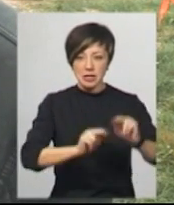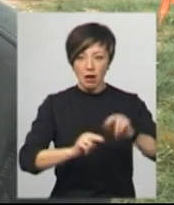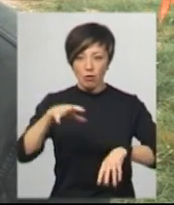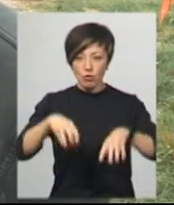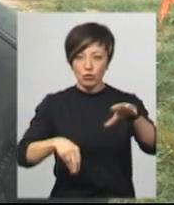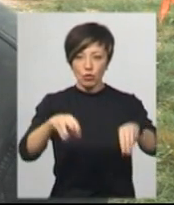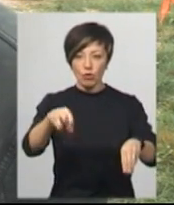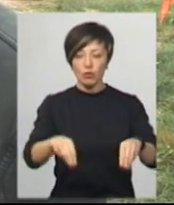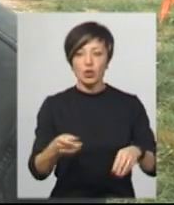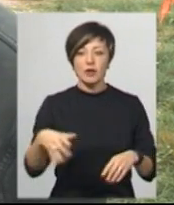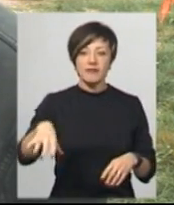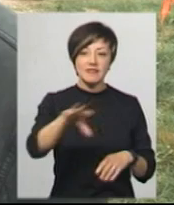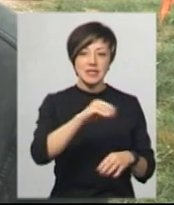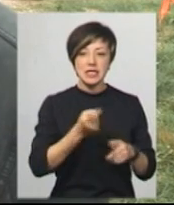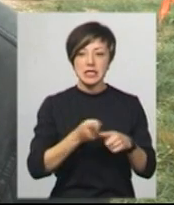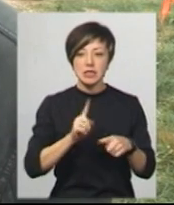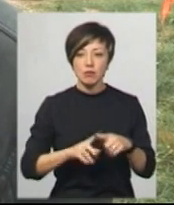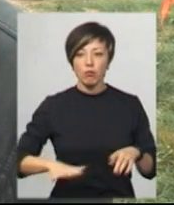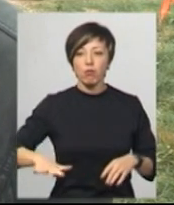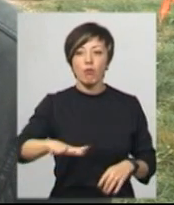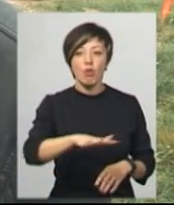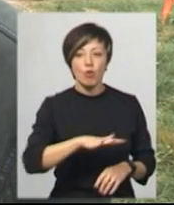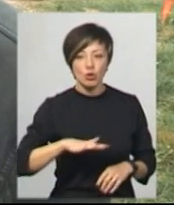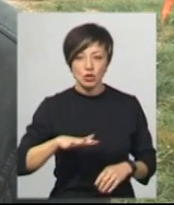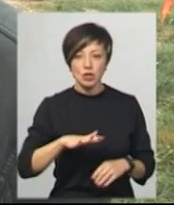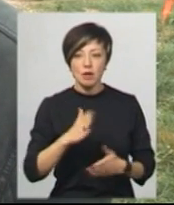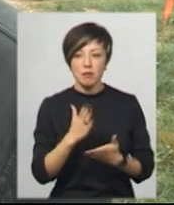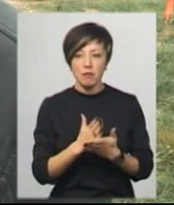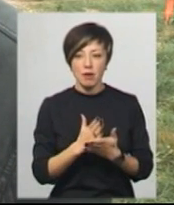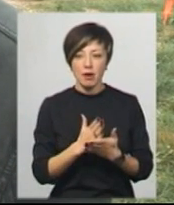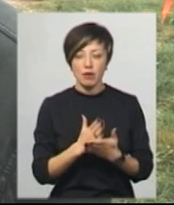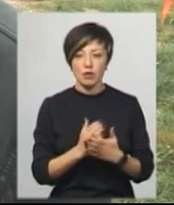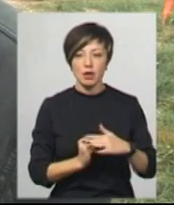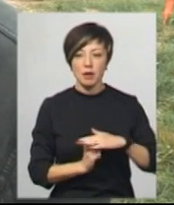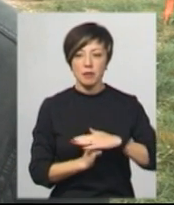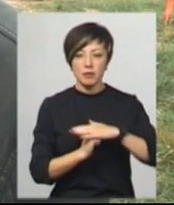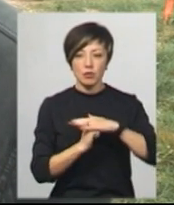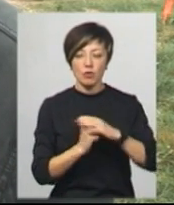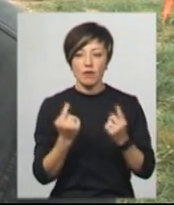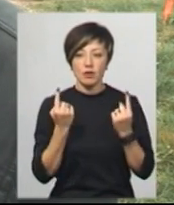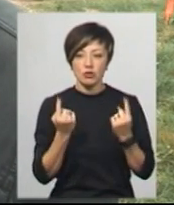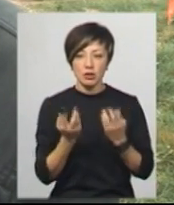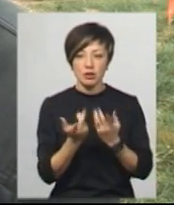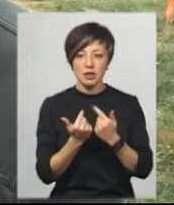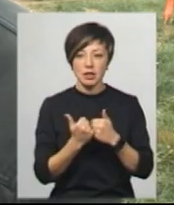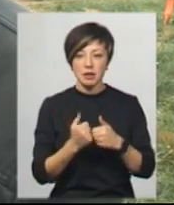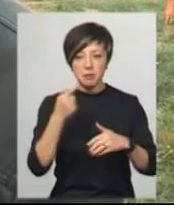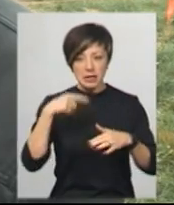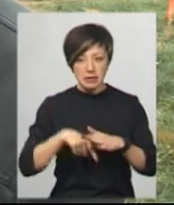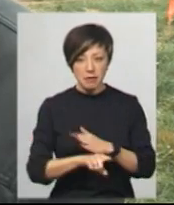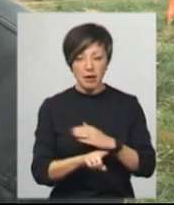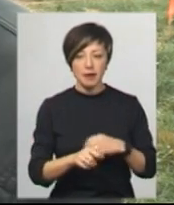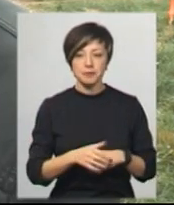тому всі ці площі мають під ґрунтом величезну кількість підземель,